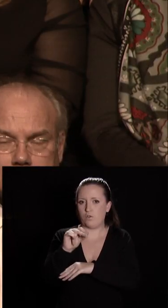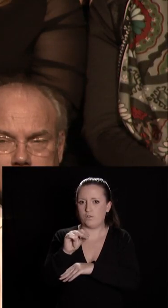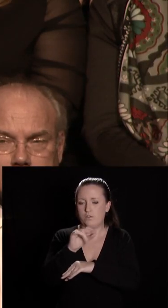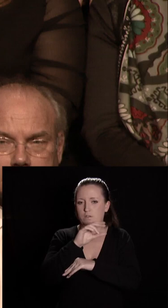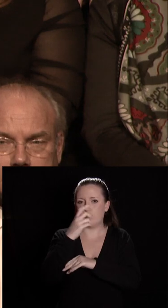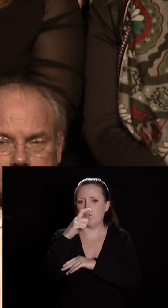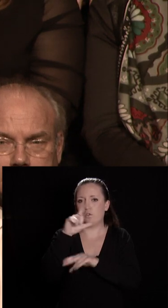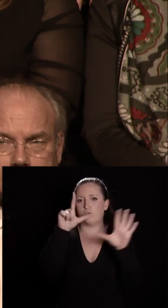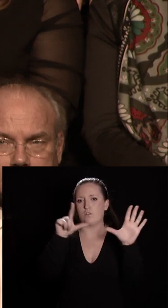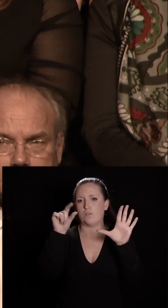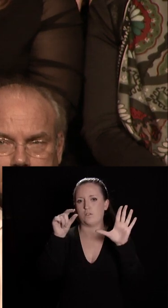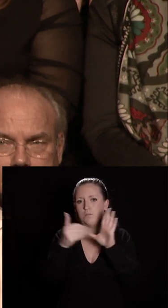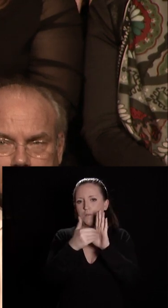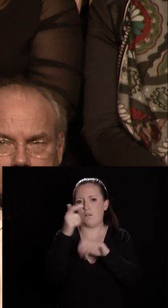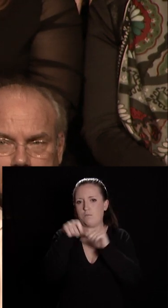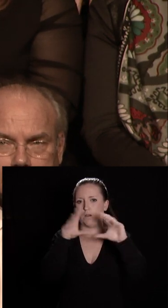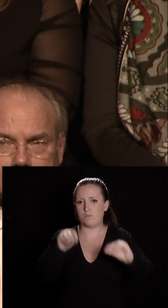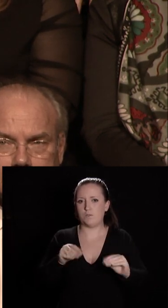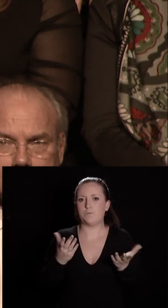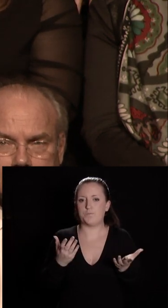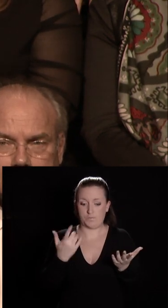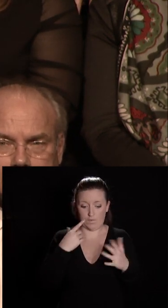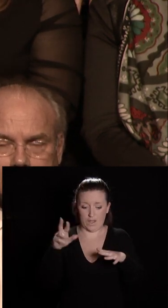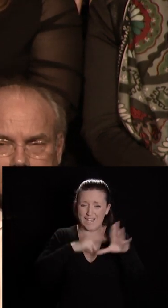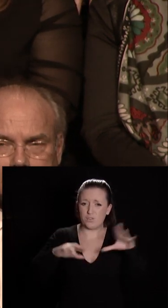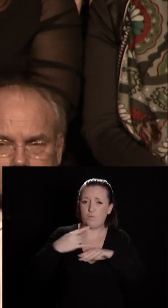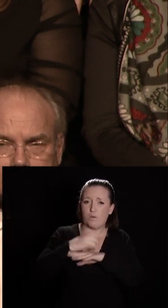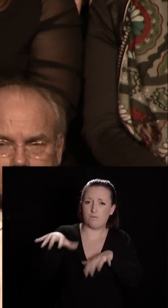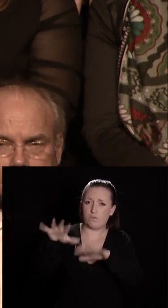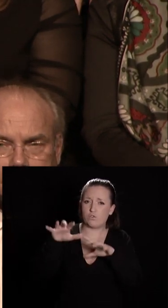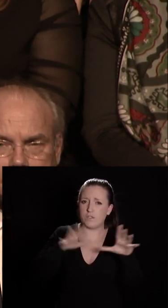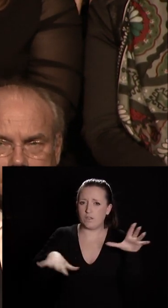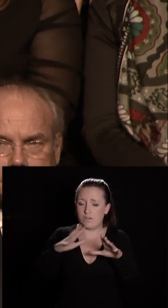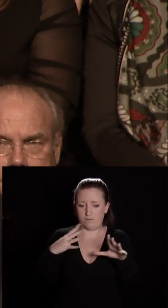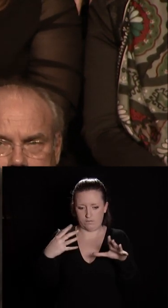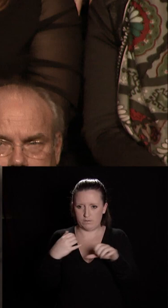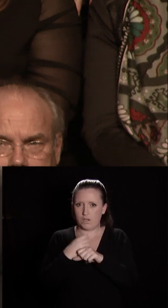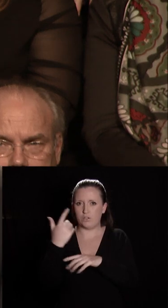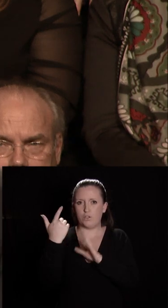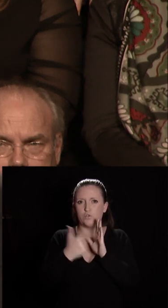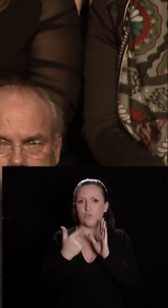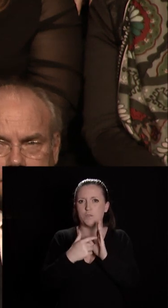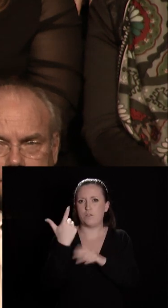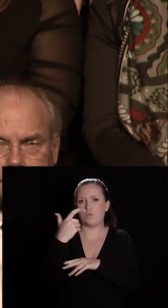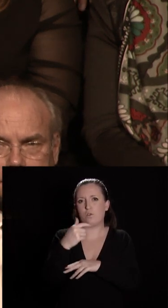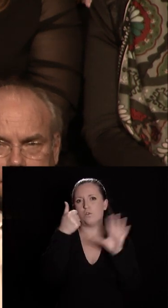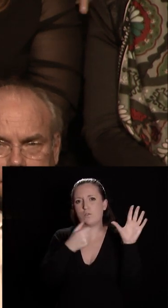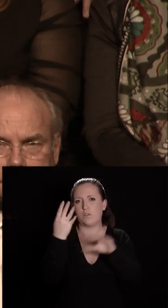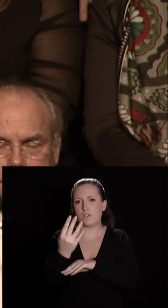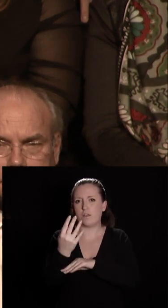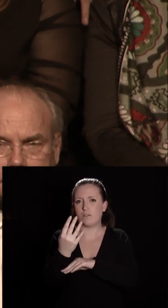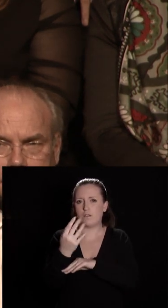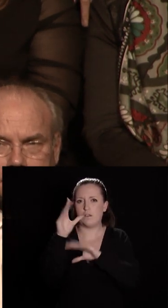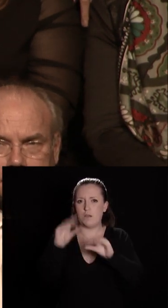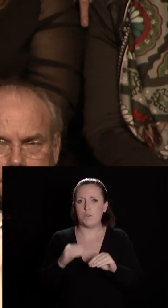Quand notre région, Bourgogne-Franche-Comté, toute entière, gagne 2 164 habitants entre 2011